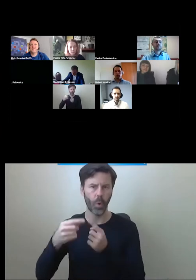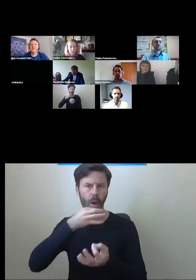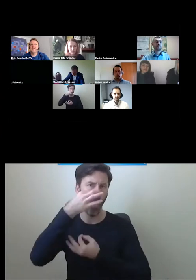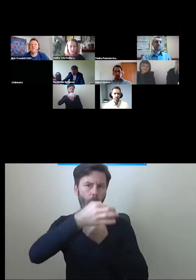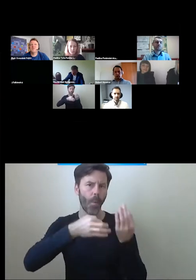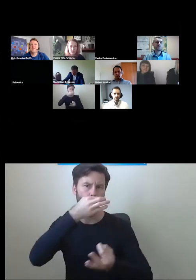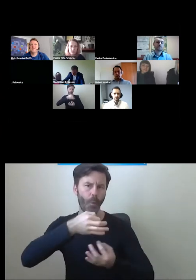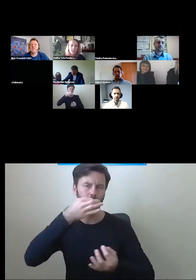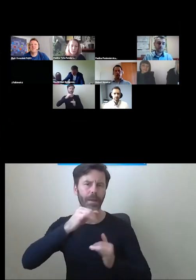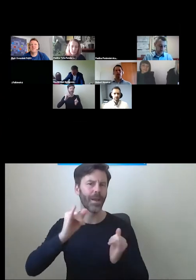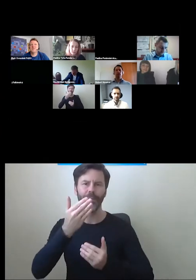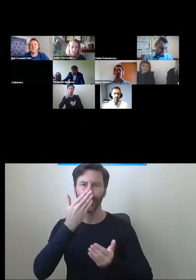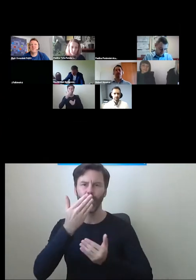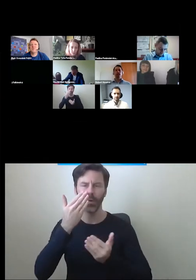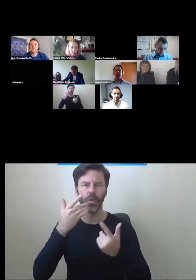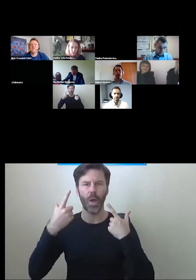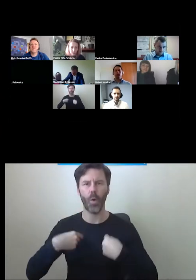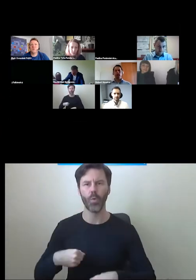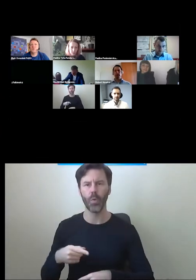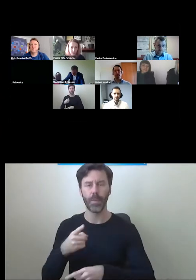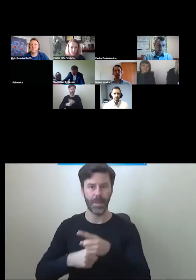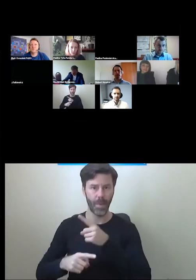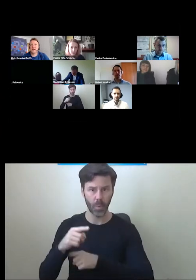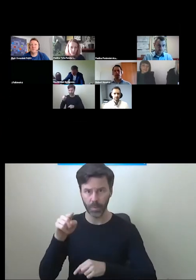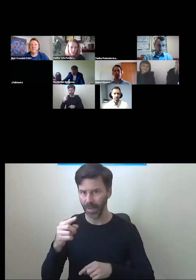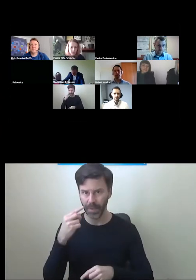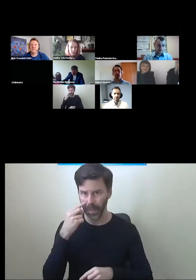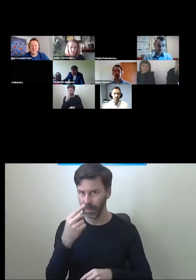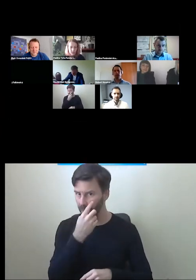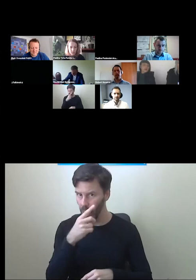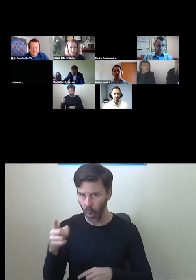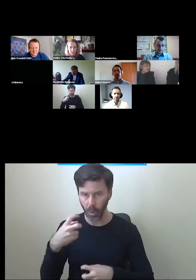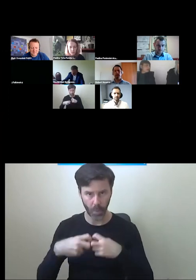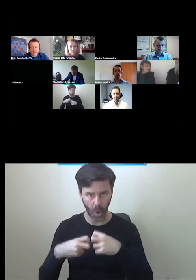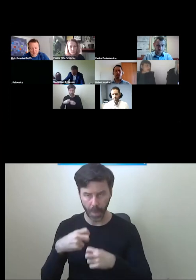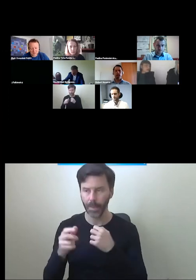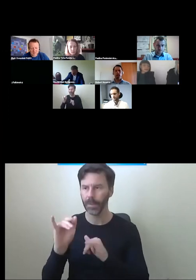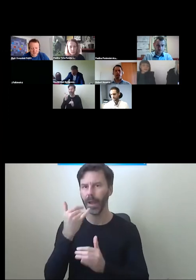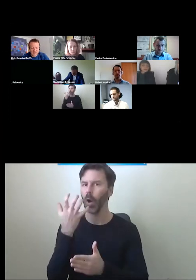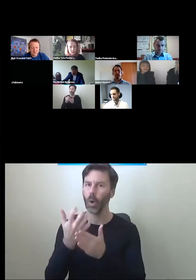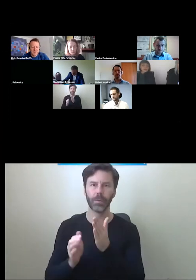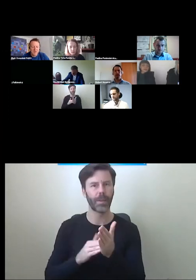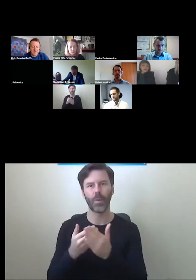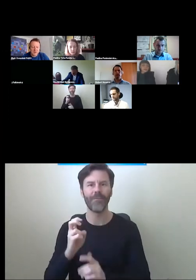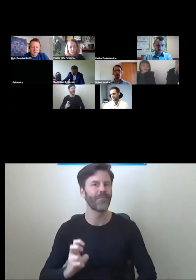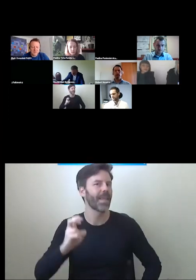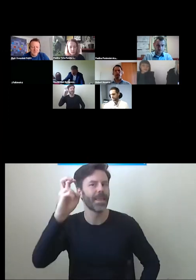jak użytkownicy z niepełnosprawnością wzroku korzystają na przykład z Wind.